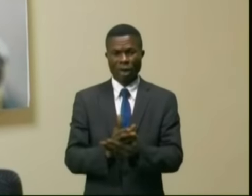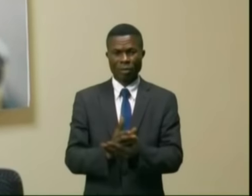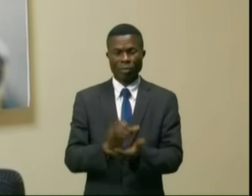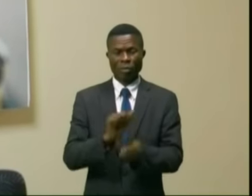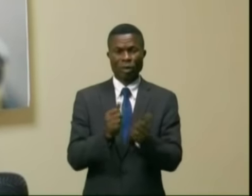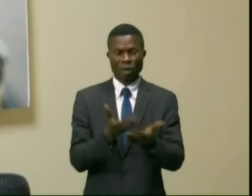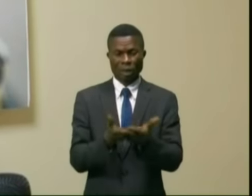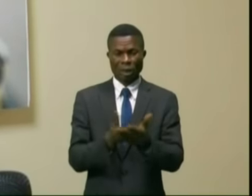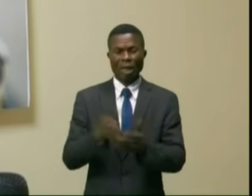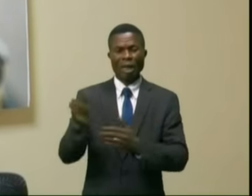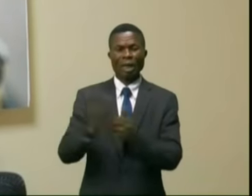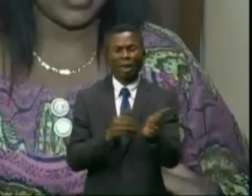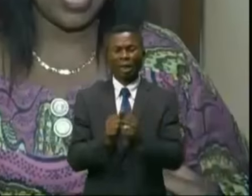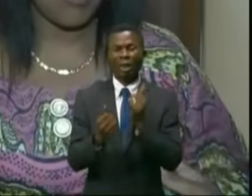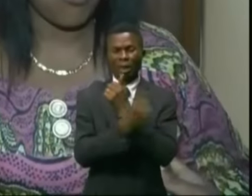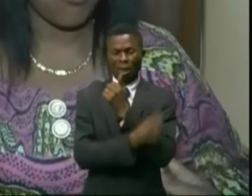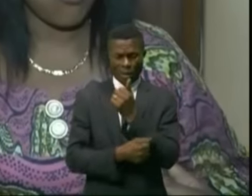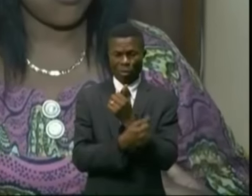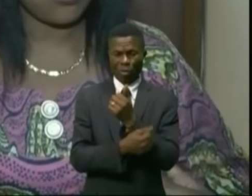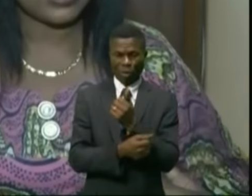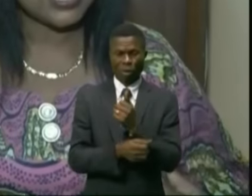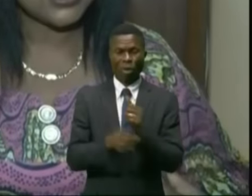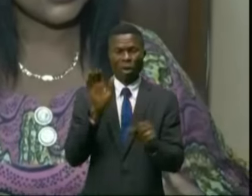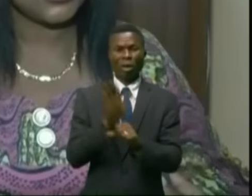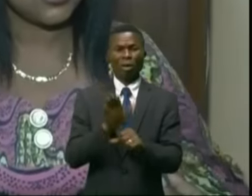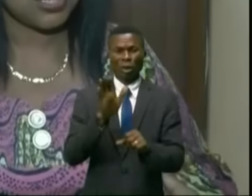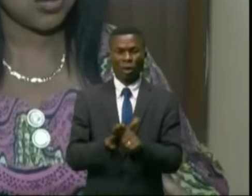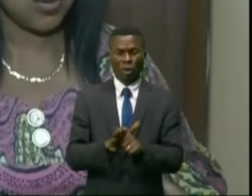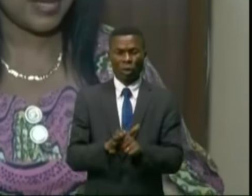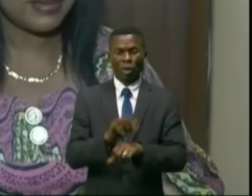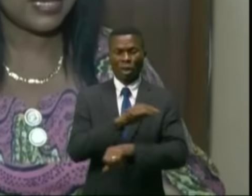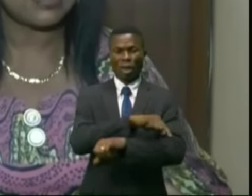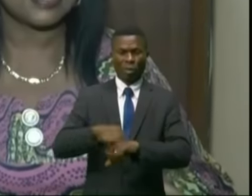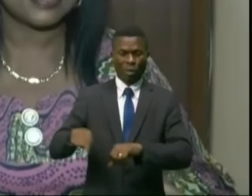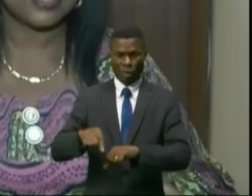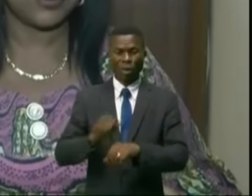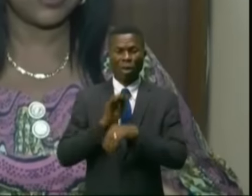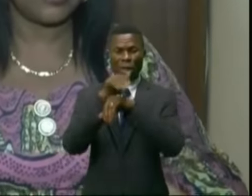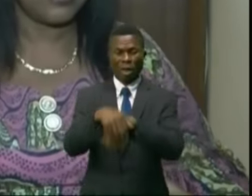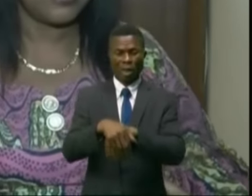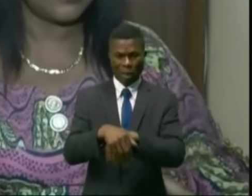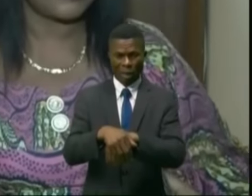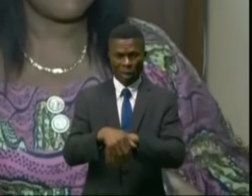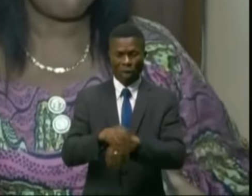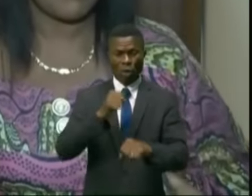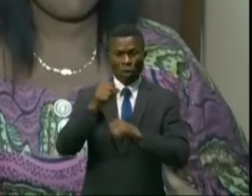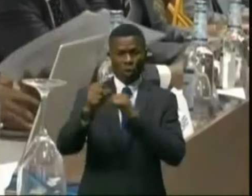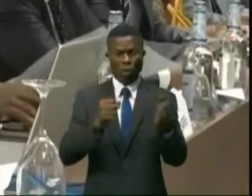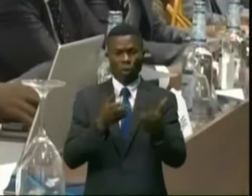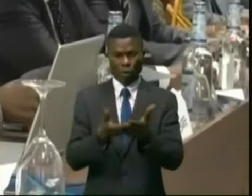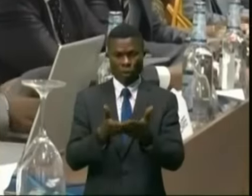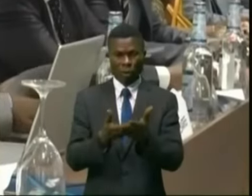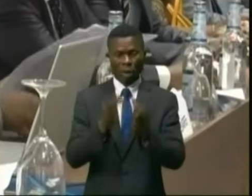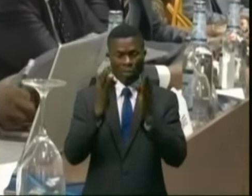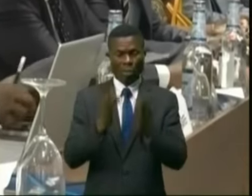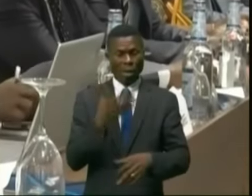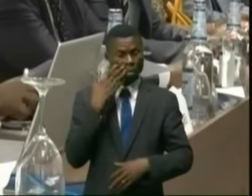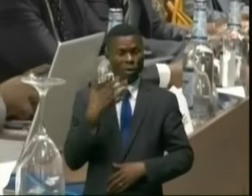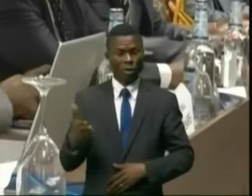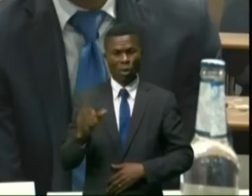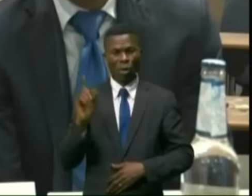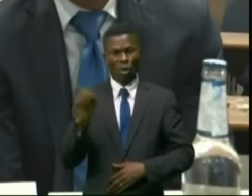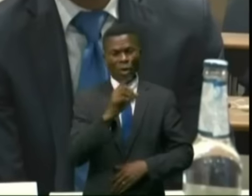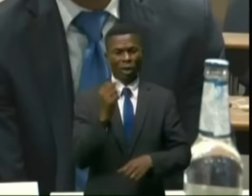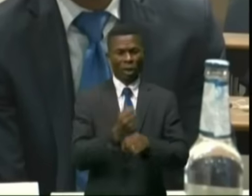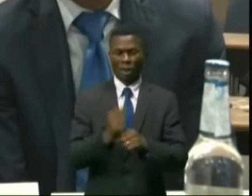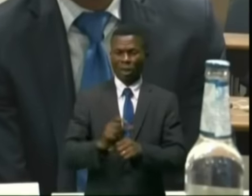dérange le pays dans son ensemble. Il y a beaucoup d'institutions qui sont impliquées dans cette lutte, mais malheureusement chacun